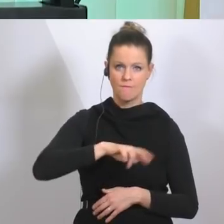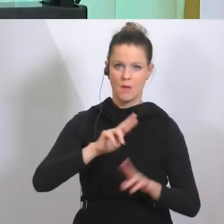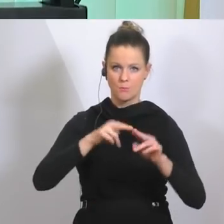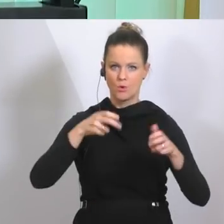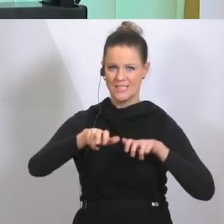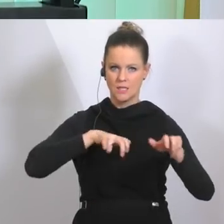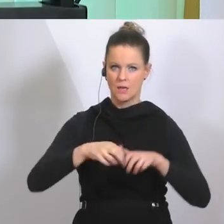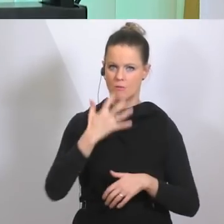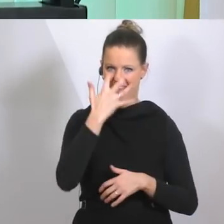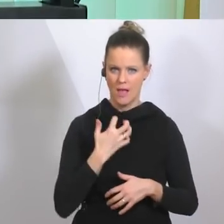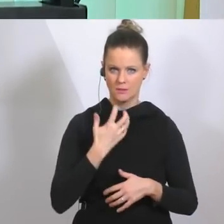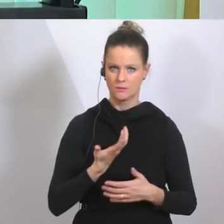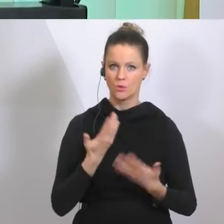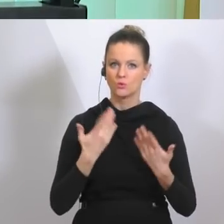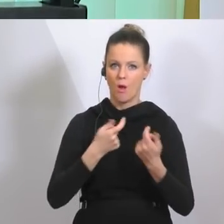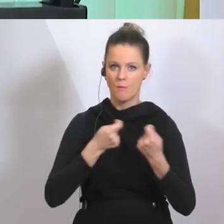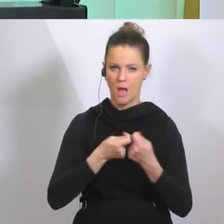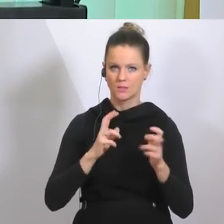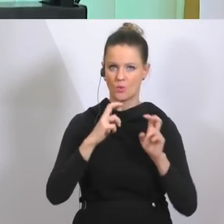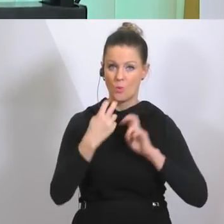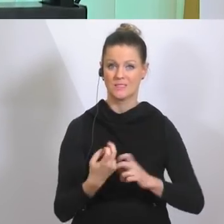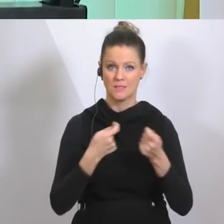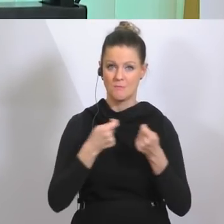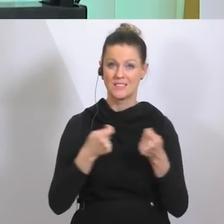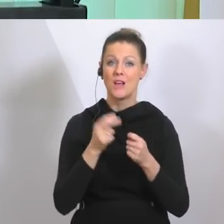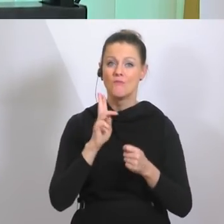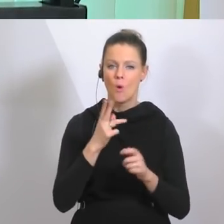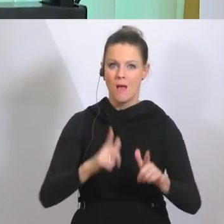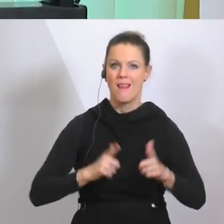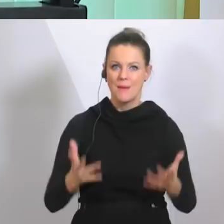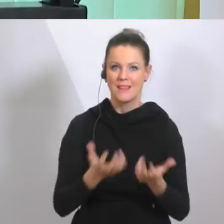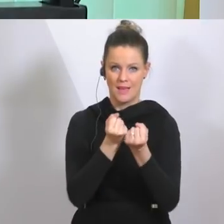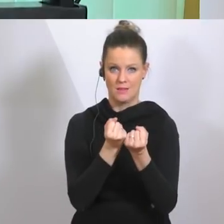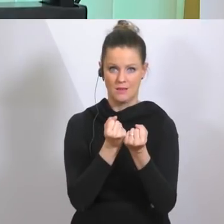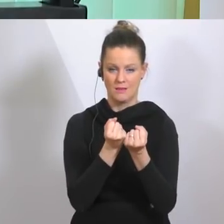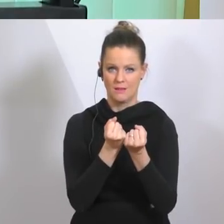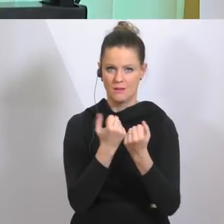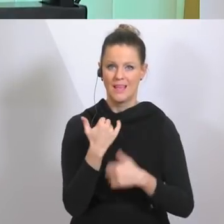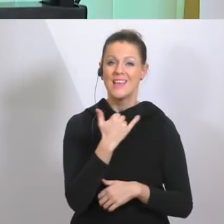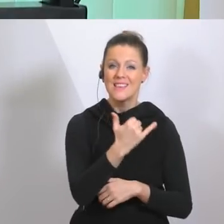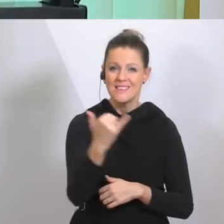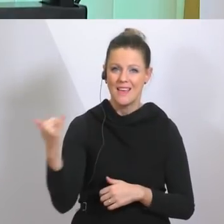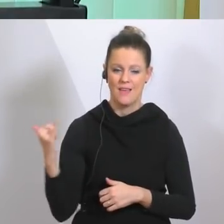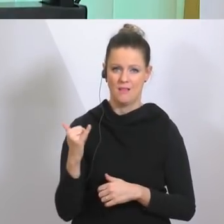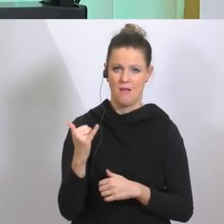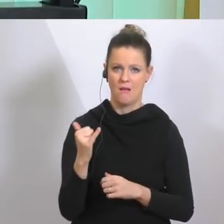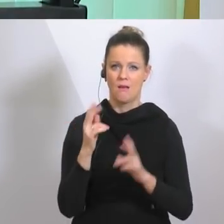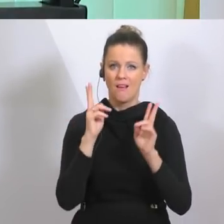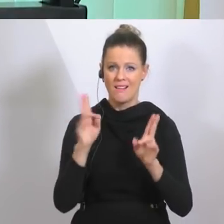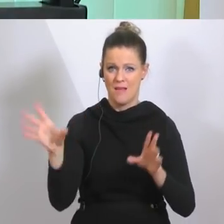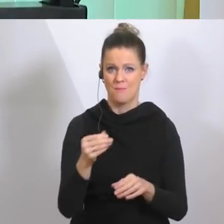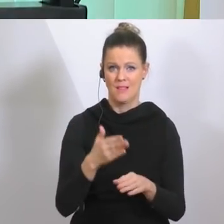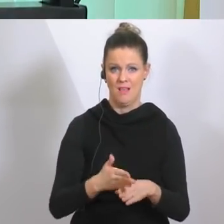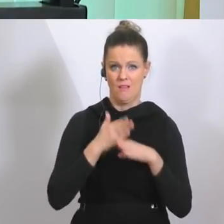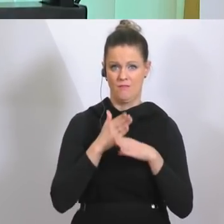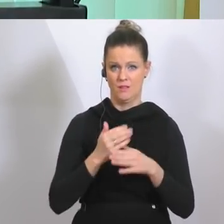in der Umsetzung dieser Maßnahmen, weil sie Leben retten und jeder von uns dazu auch einen wesentlichen Beitrag